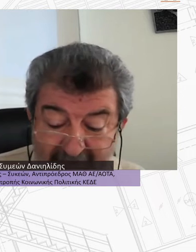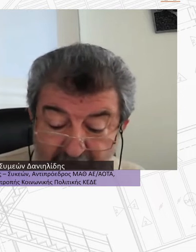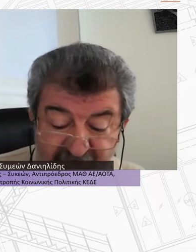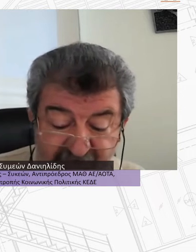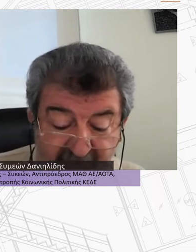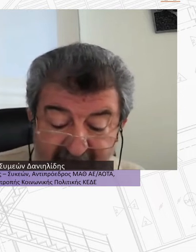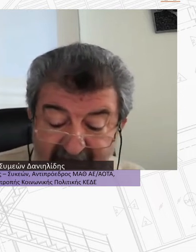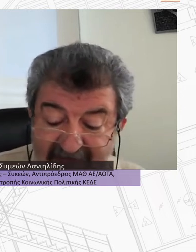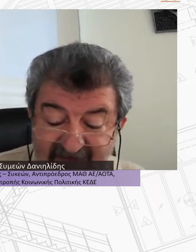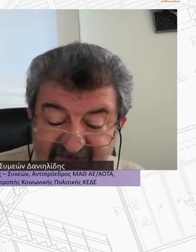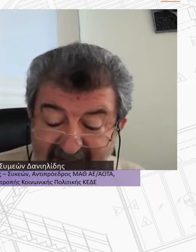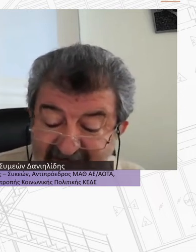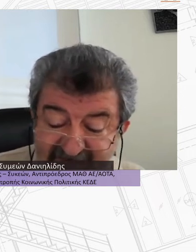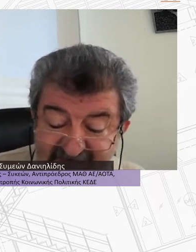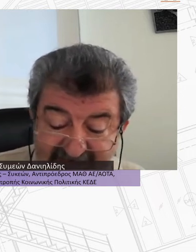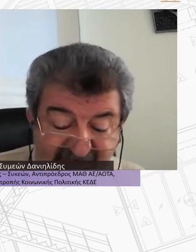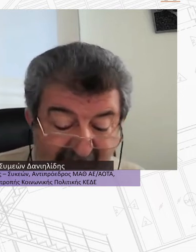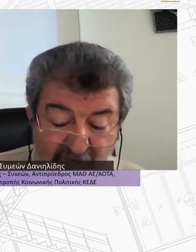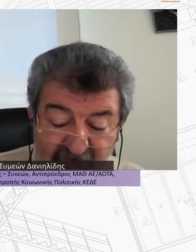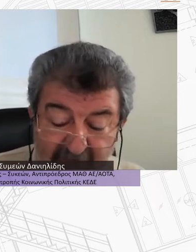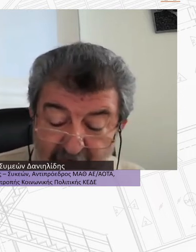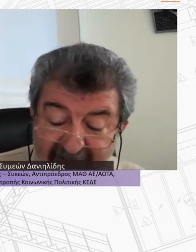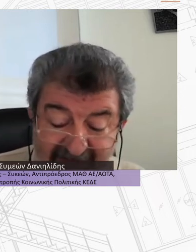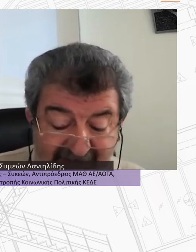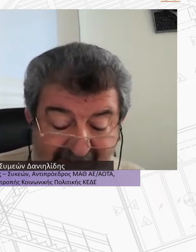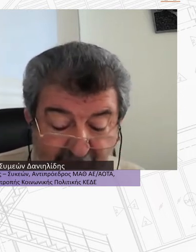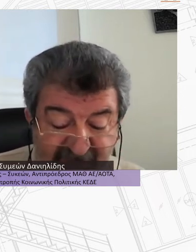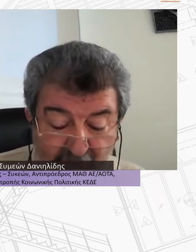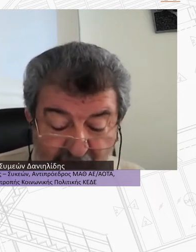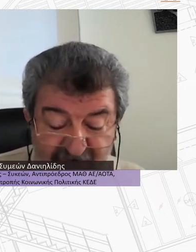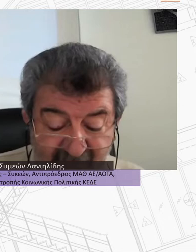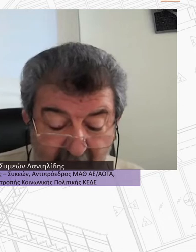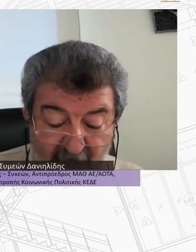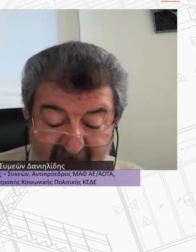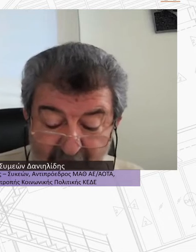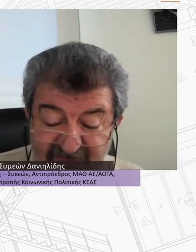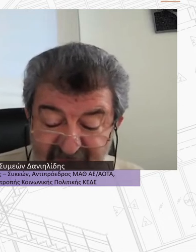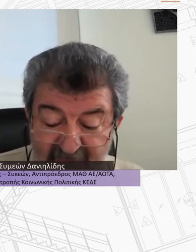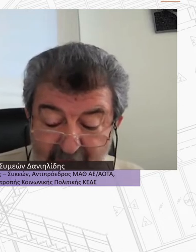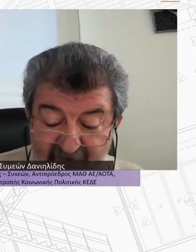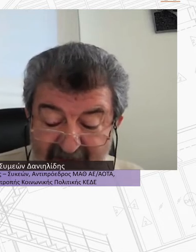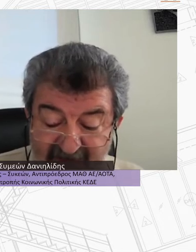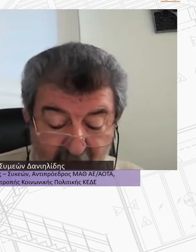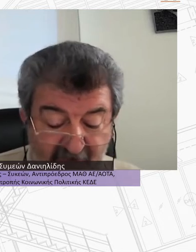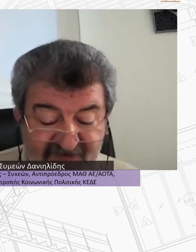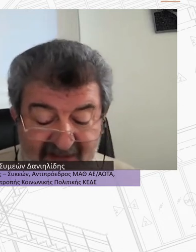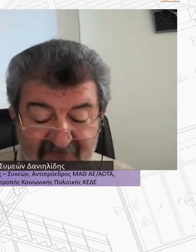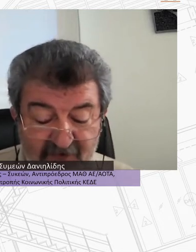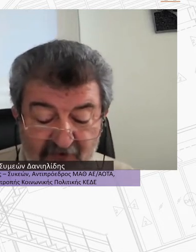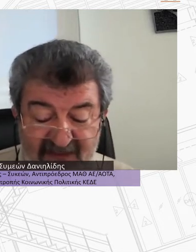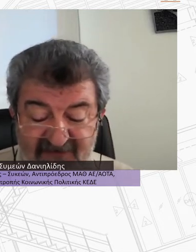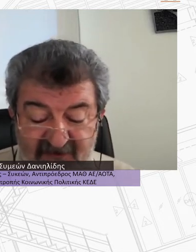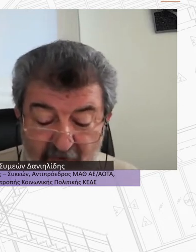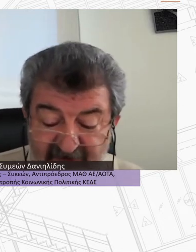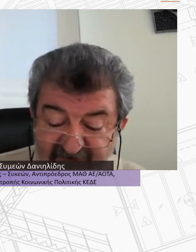δικαιώματος της στέγης είναι σημαντικός και μπορεί να γίνει καθοριστικός Προφανώς αυτό δεν μπορεί να γίνει χωρίς ένα